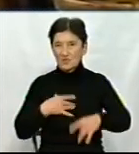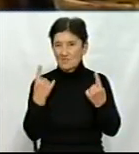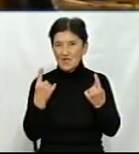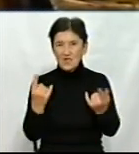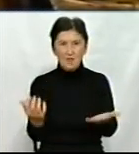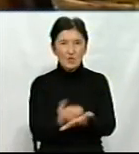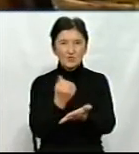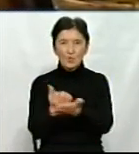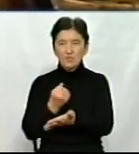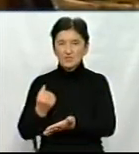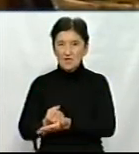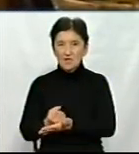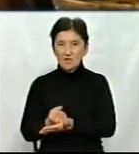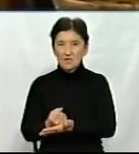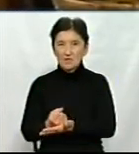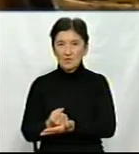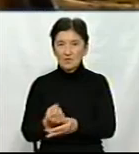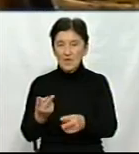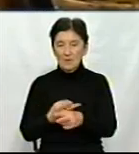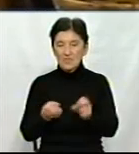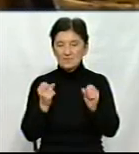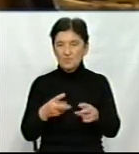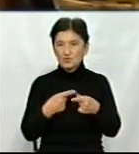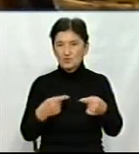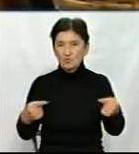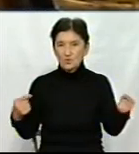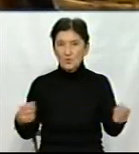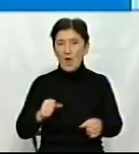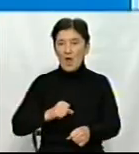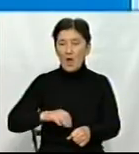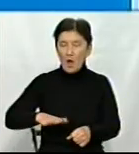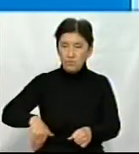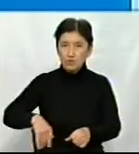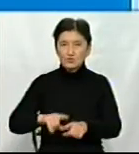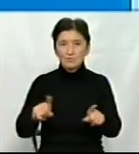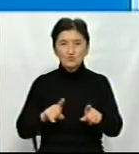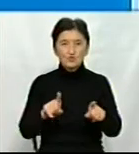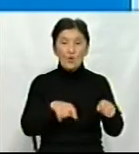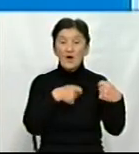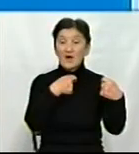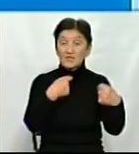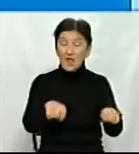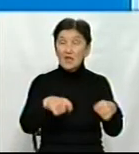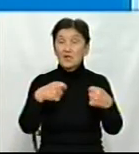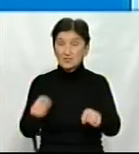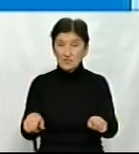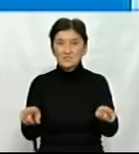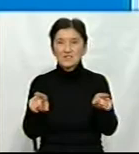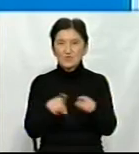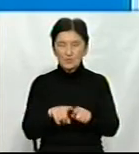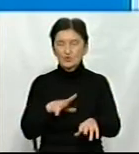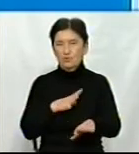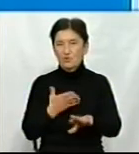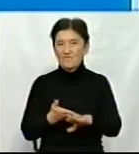щодо виробництва, безперечно, продукції. Ну, а потім щодо реалізації самої продукції це теж було дуже важко,